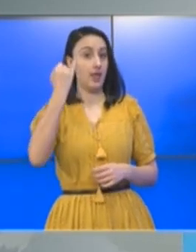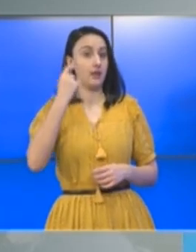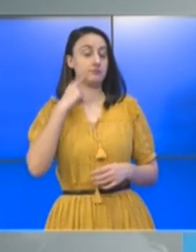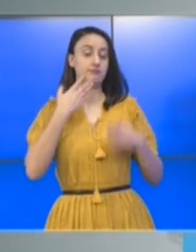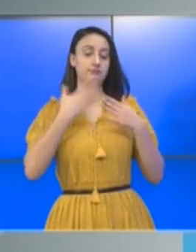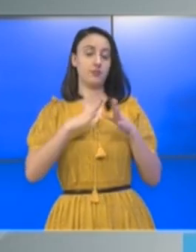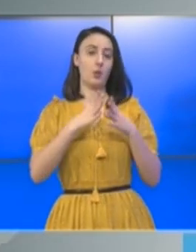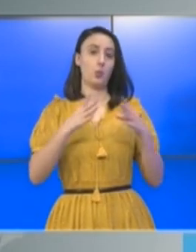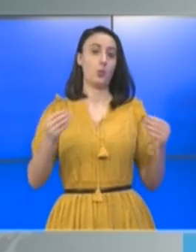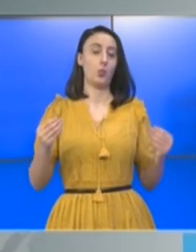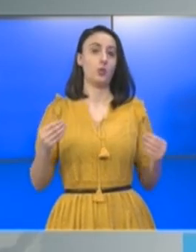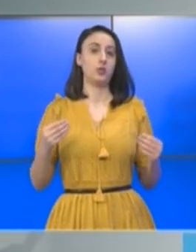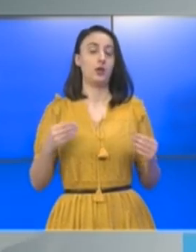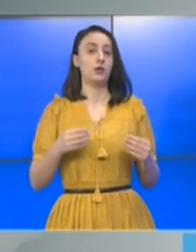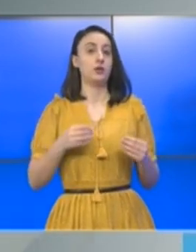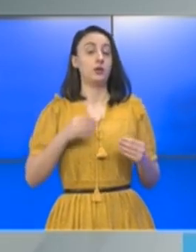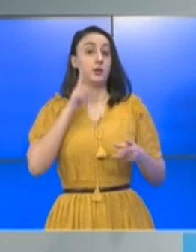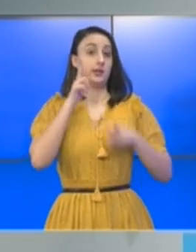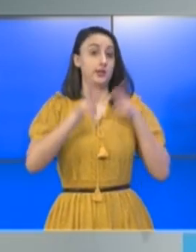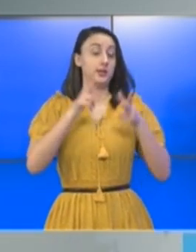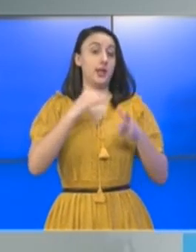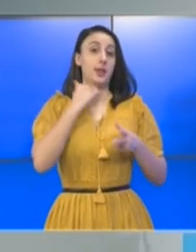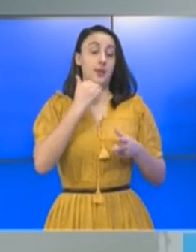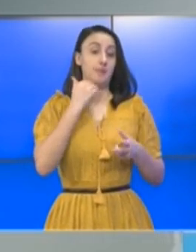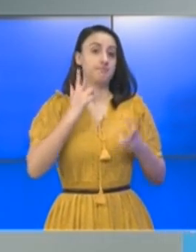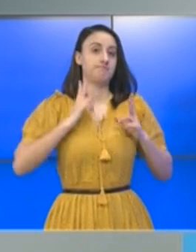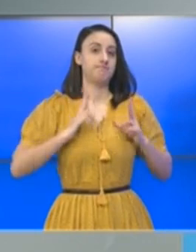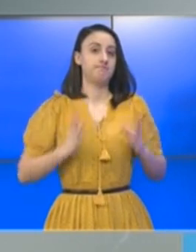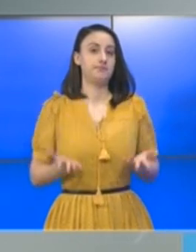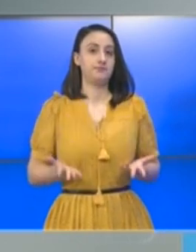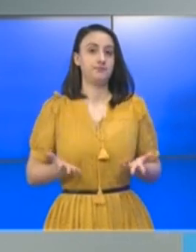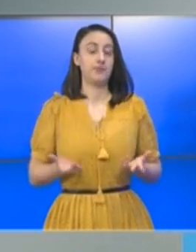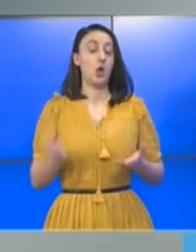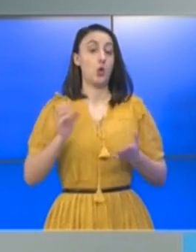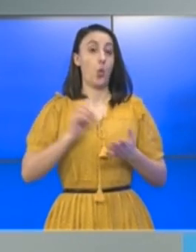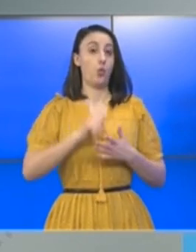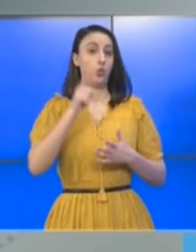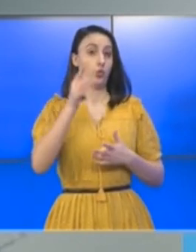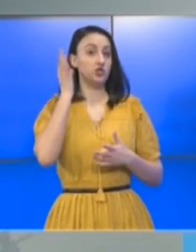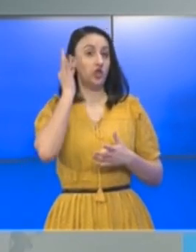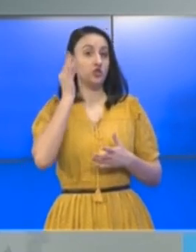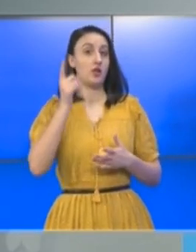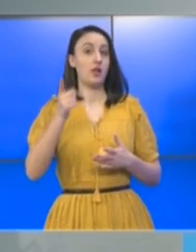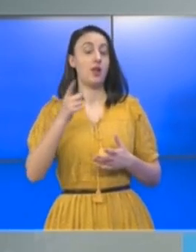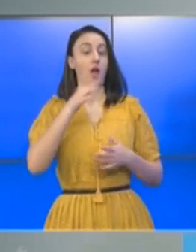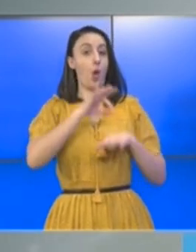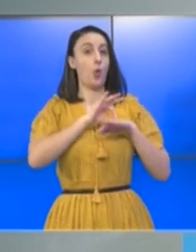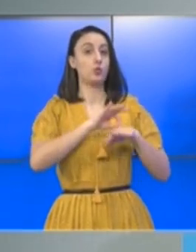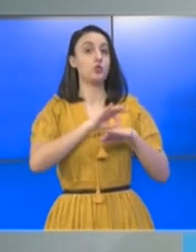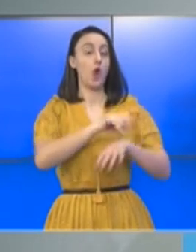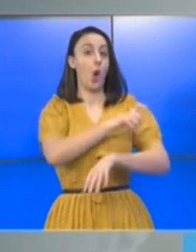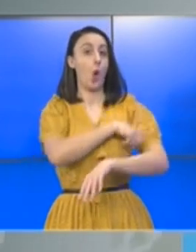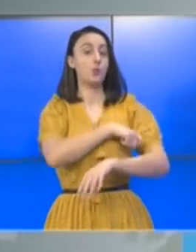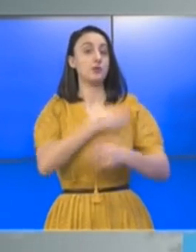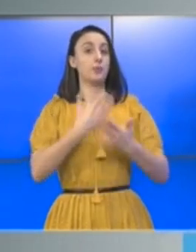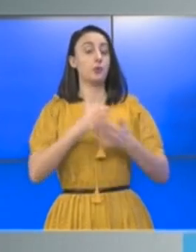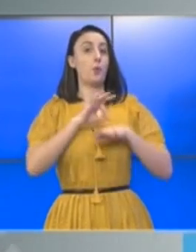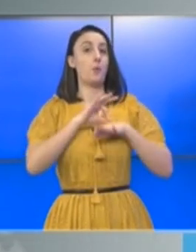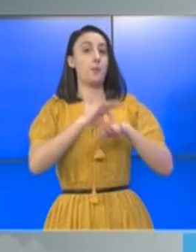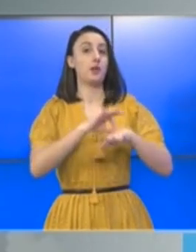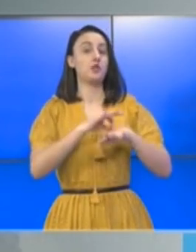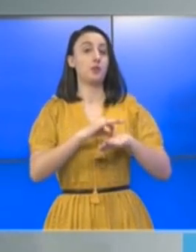extrem de multe neliniști. În locul lui Adrian Străinu-Cercel, la conducerea Comisiei pentru